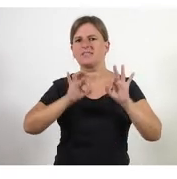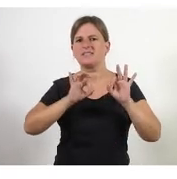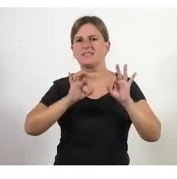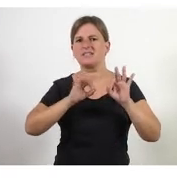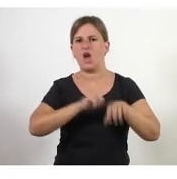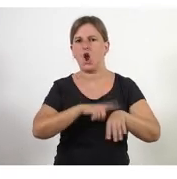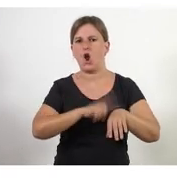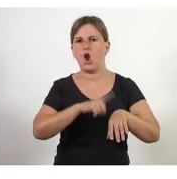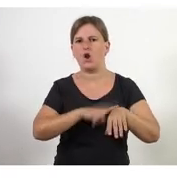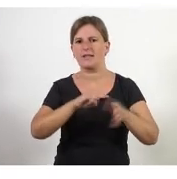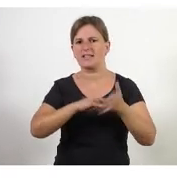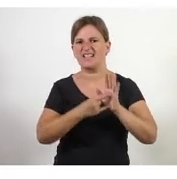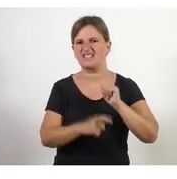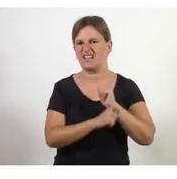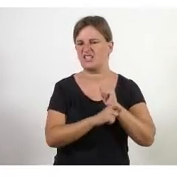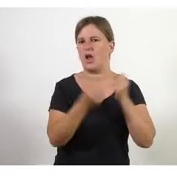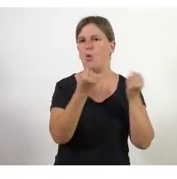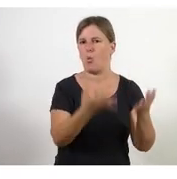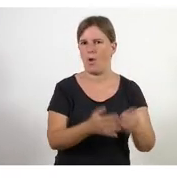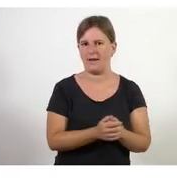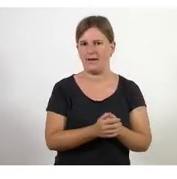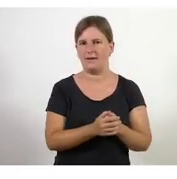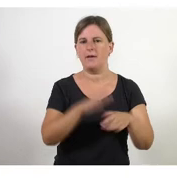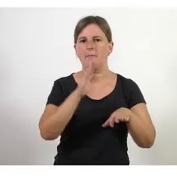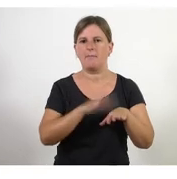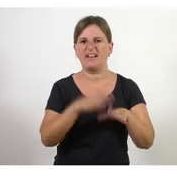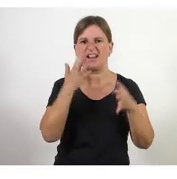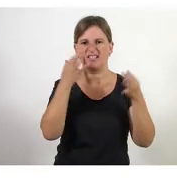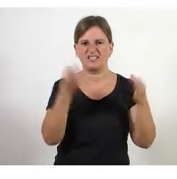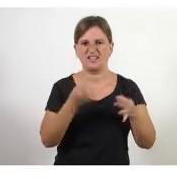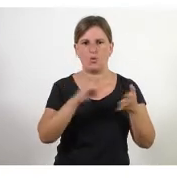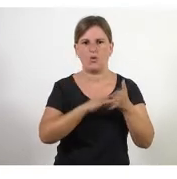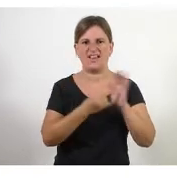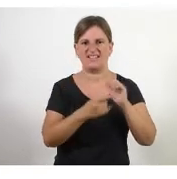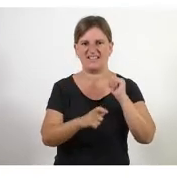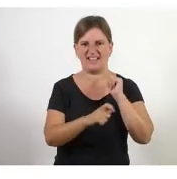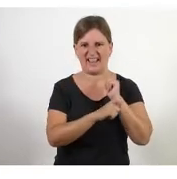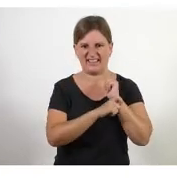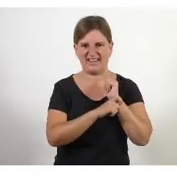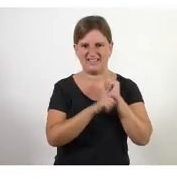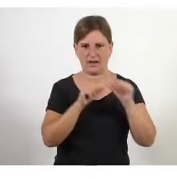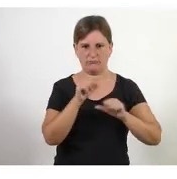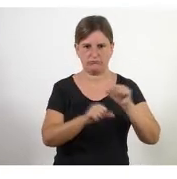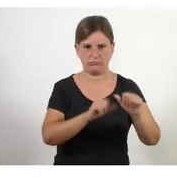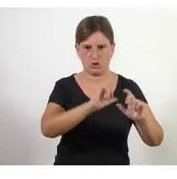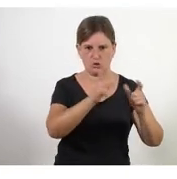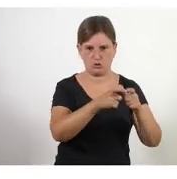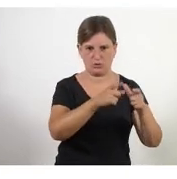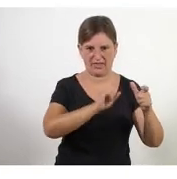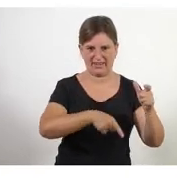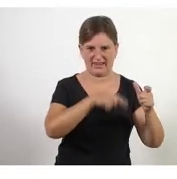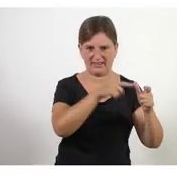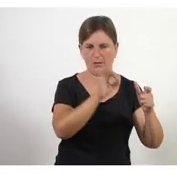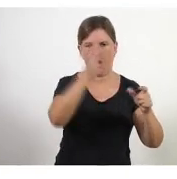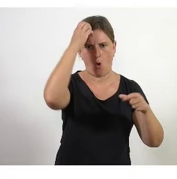dediques a l'estratègia a assegurar-te que l'estratègia definida per la junta directiva per